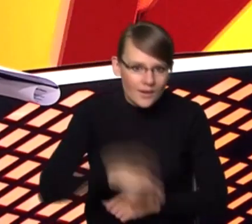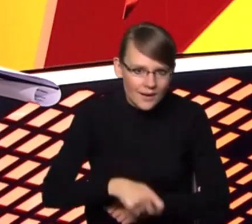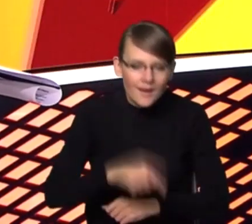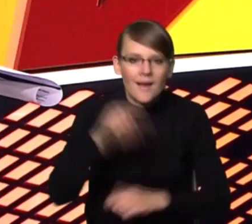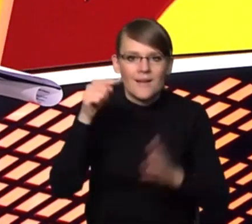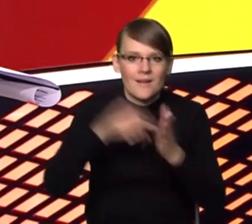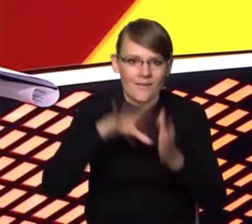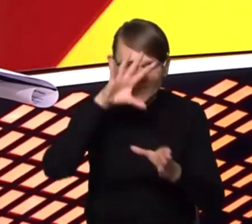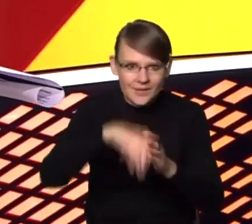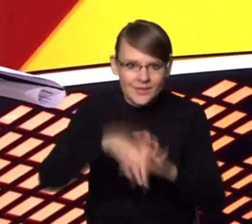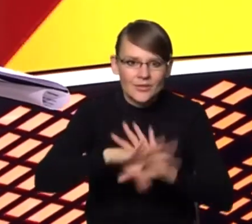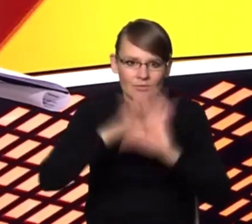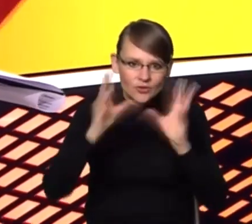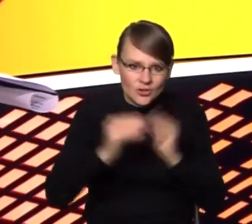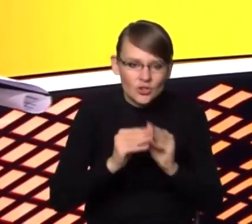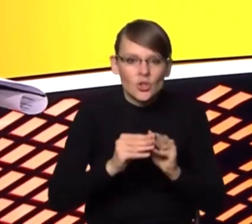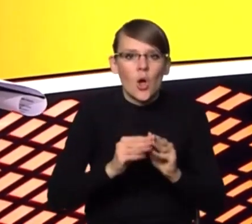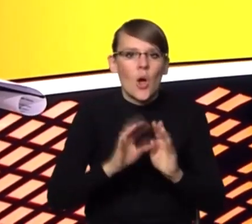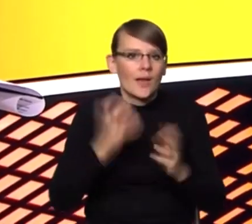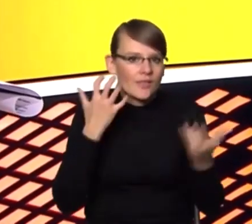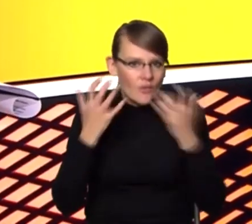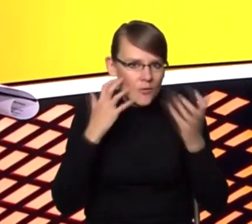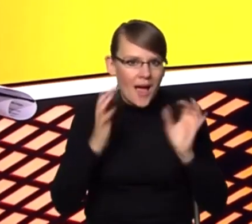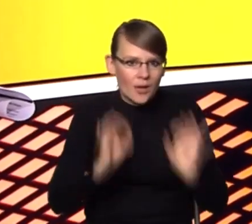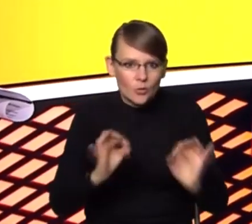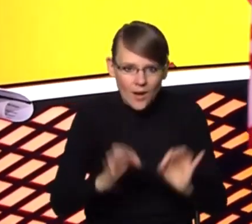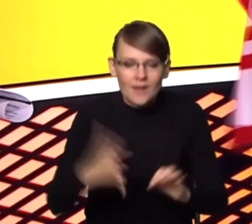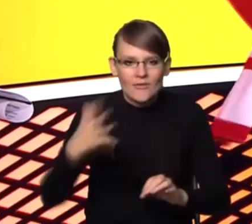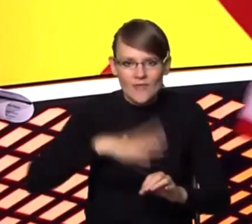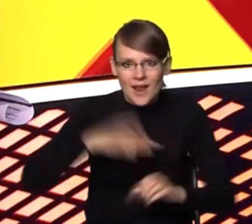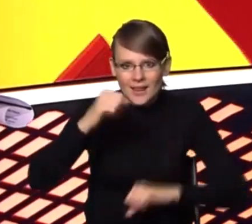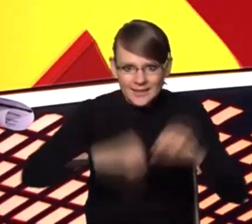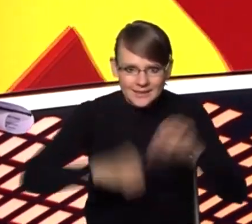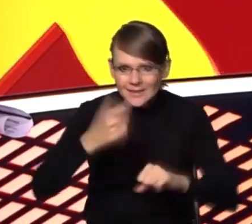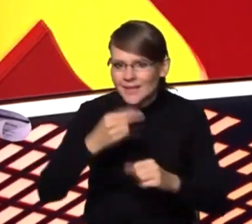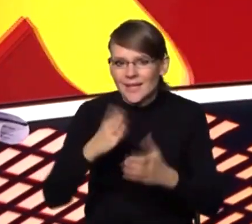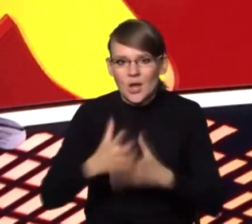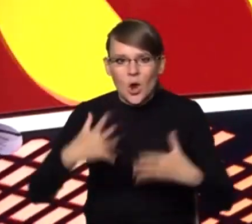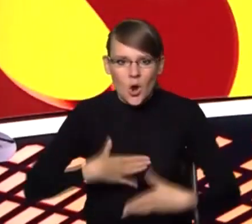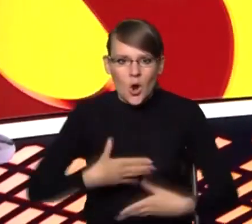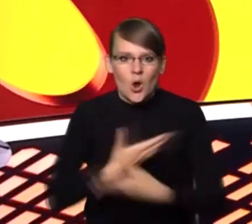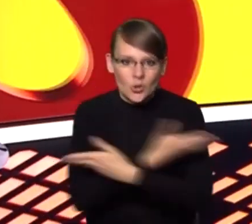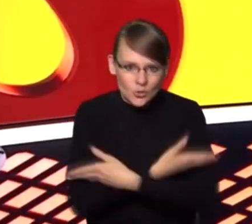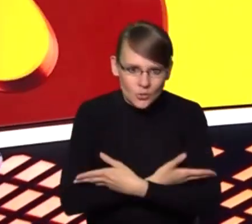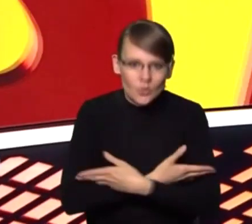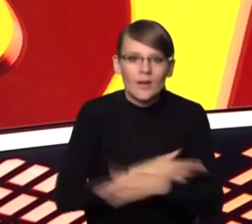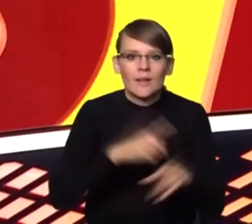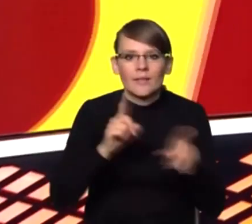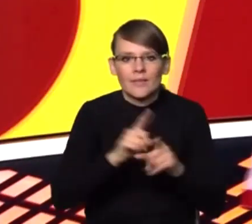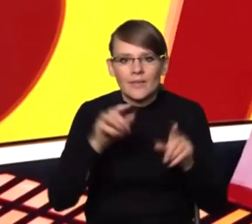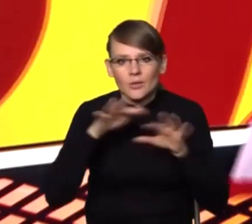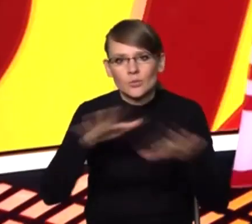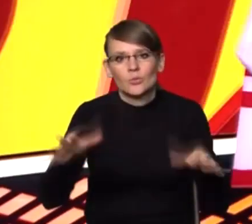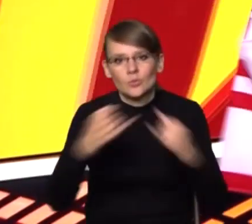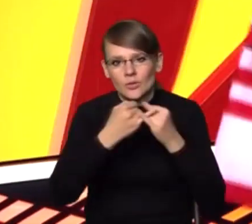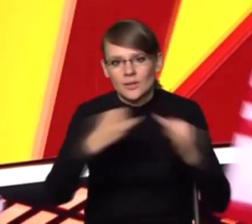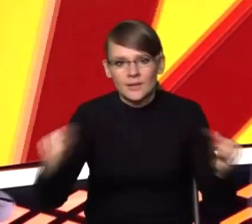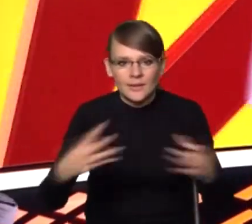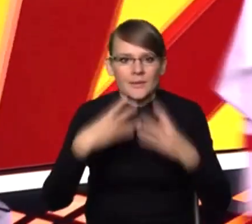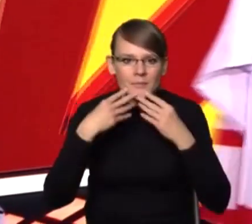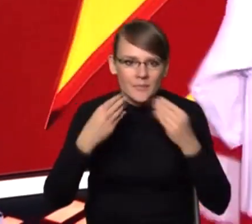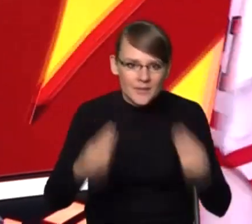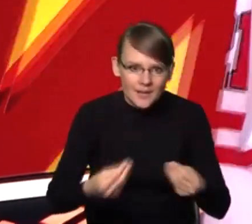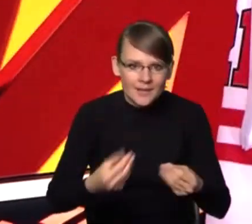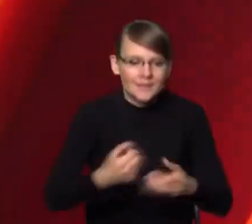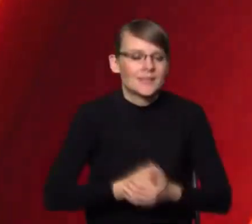jest na bieżąco wszystko aktualizowane, zachęcamy do licytacji nie tylko tej koszulki, bo jest mnóstwo także innych prezentów. medale,